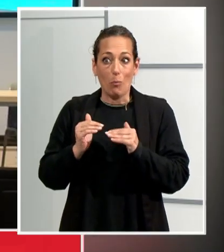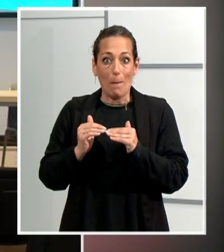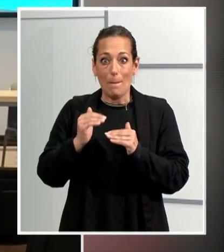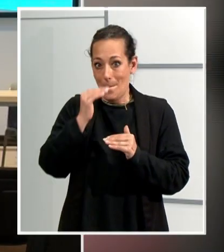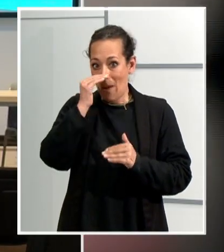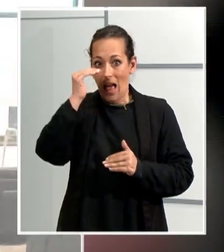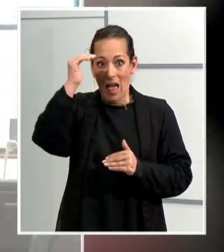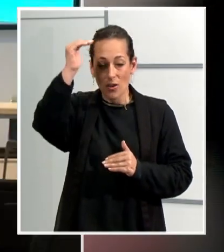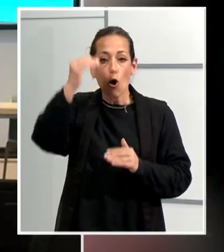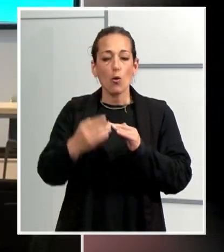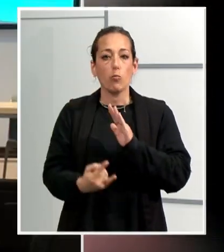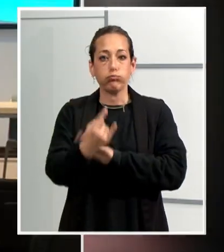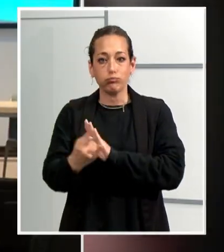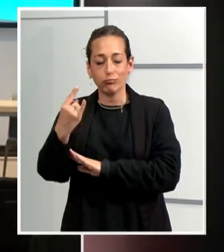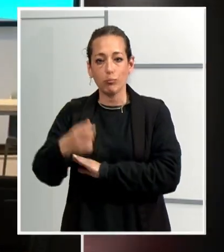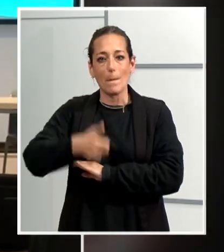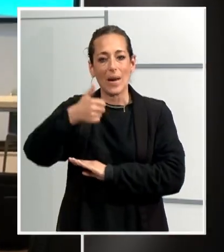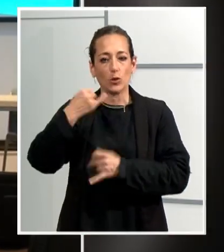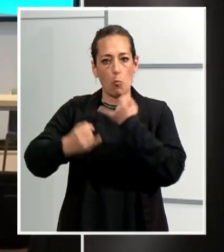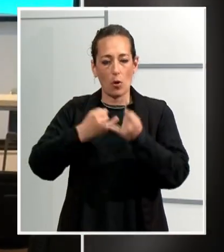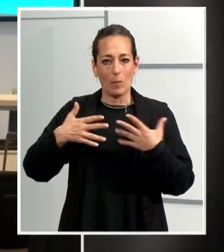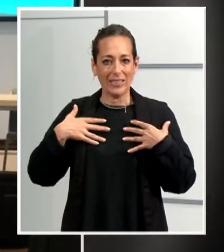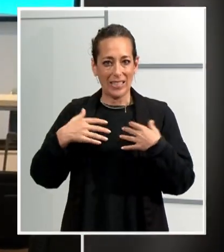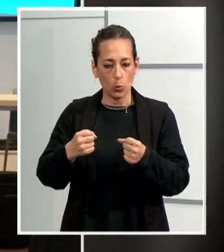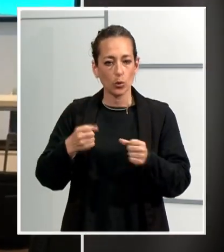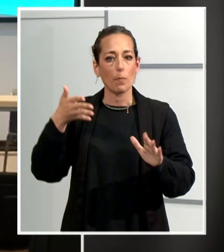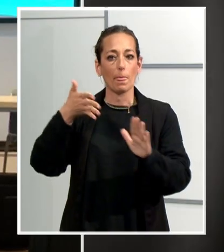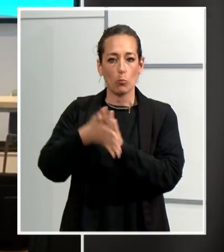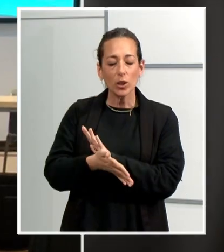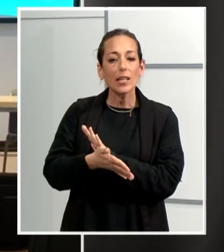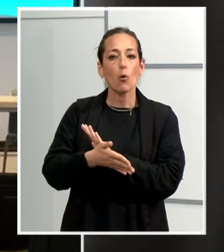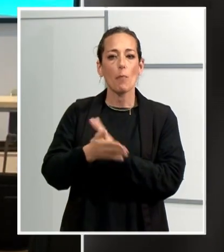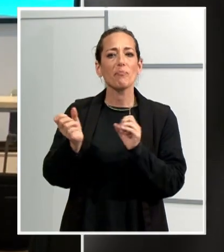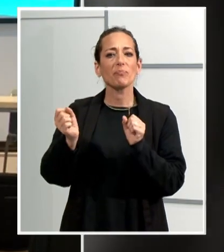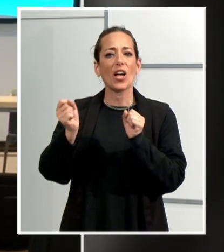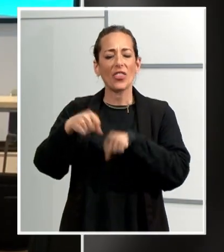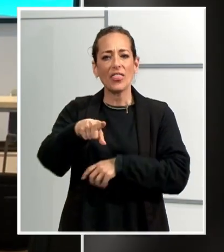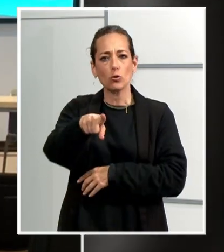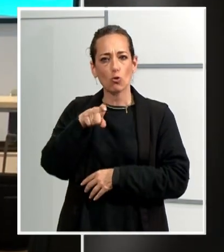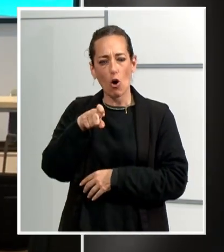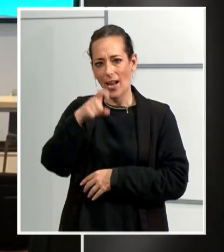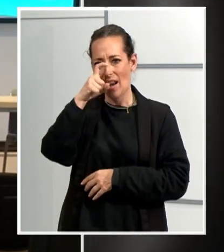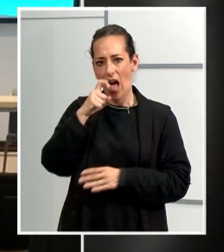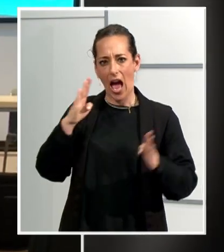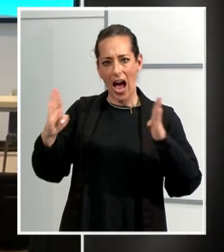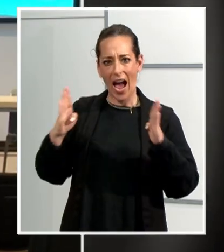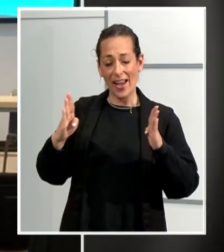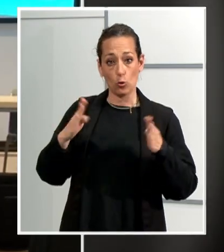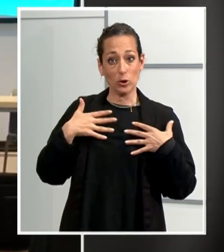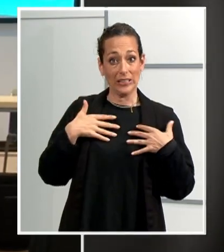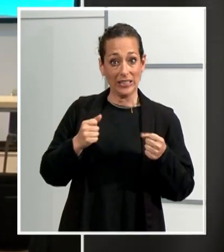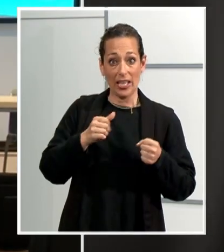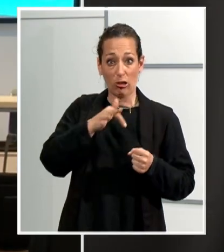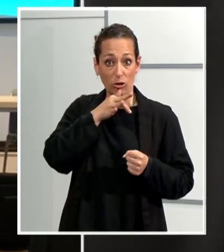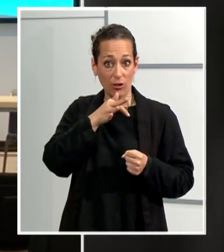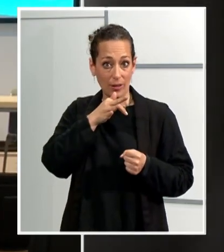sortir més problemes de salut. Per això una mica hem triat una edat d'impàs que encara és població sana, que a més es dediquen